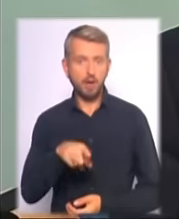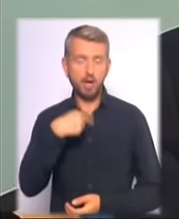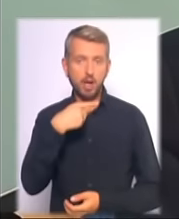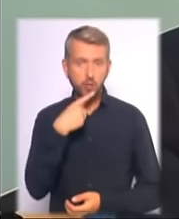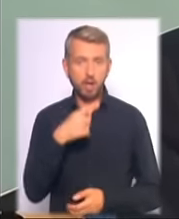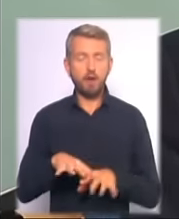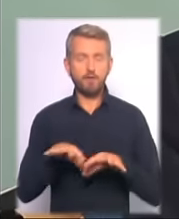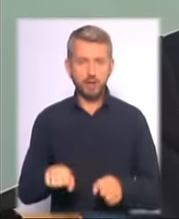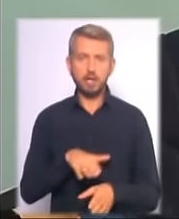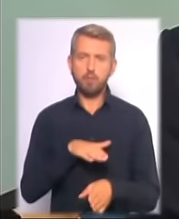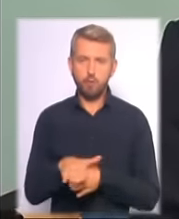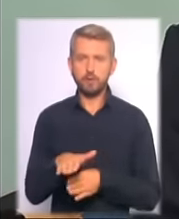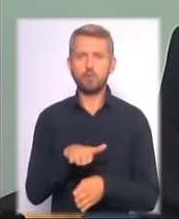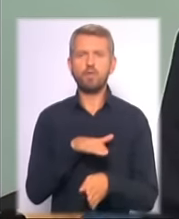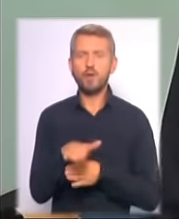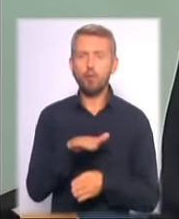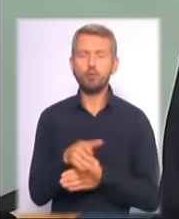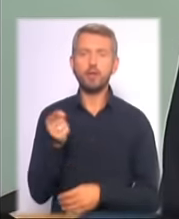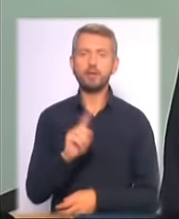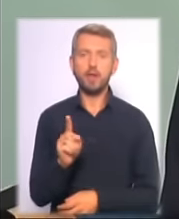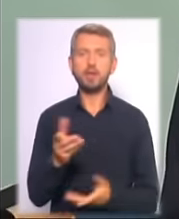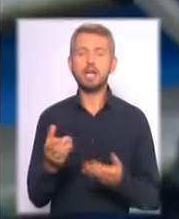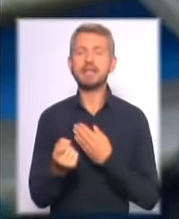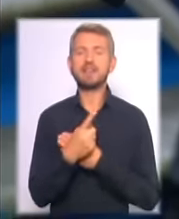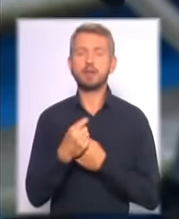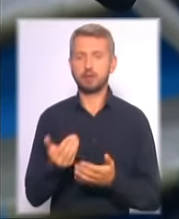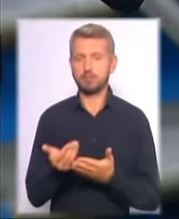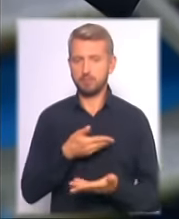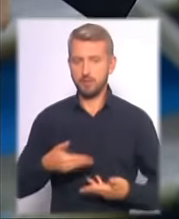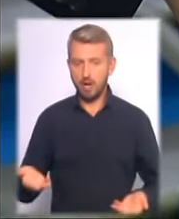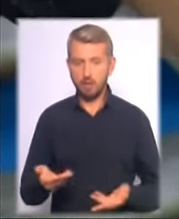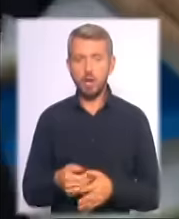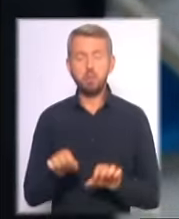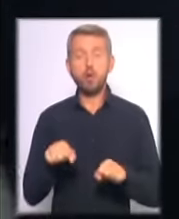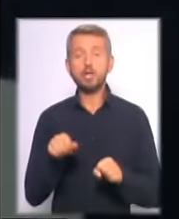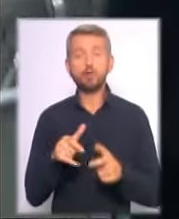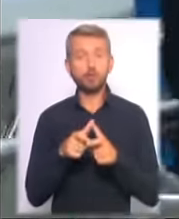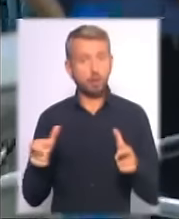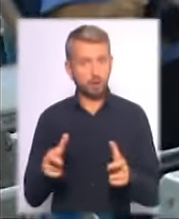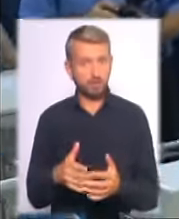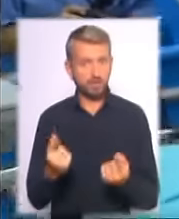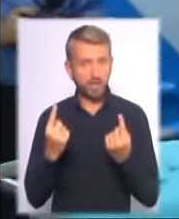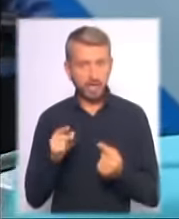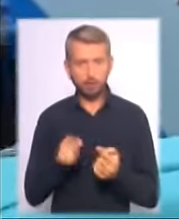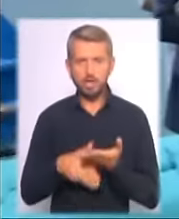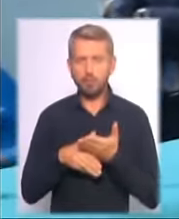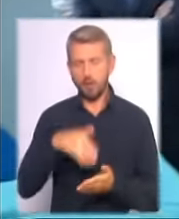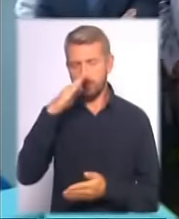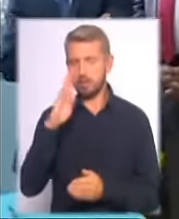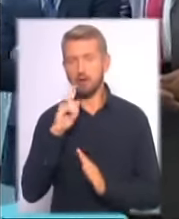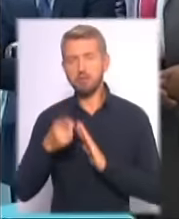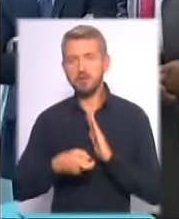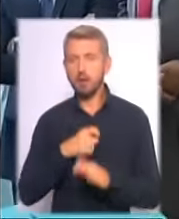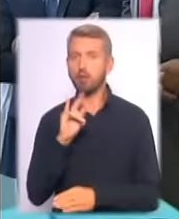влада повністю виконує те, які завдання перед нами ставляють. Потенціал у картки чималий. Вона допомагає батькам дізнати, що